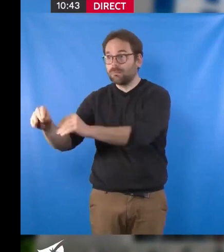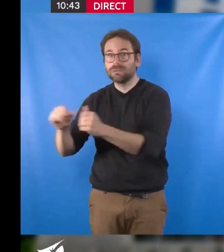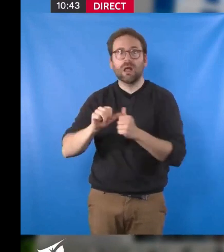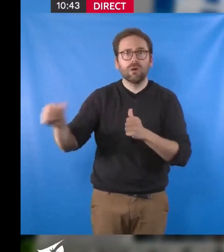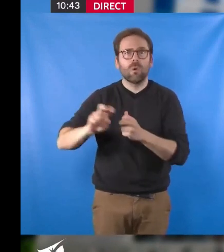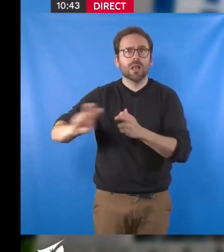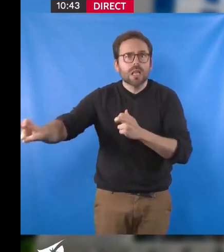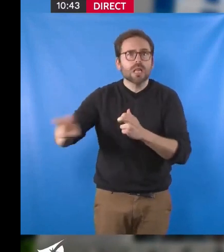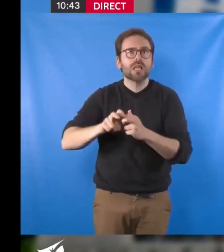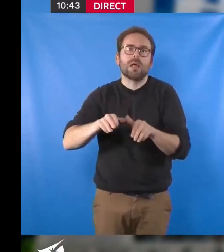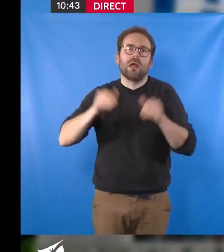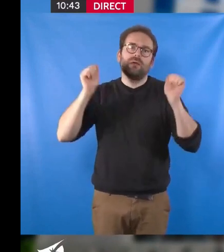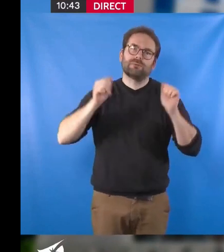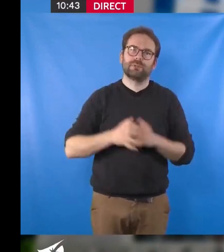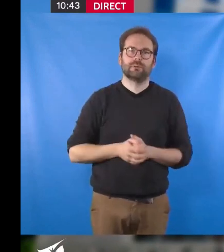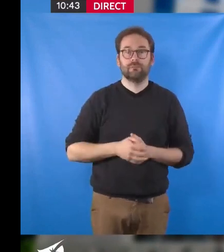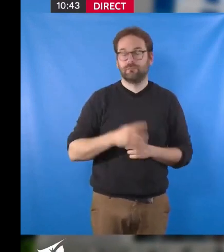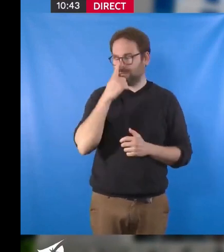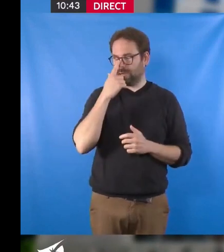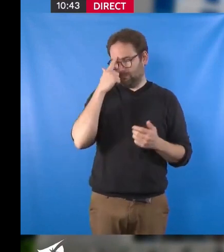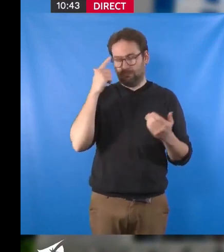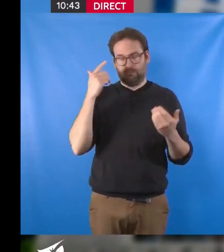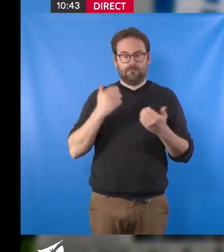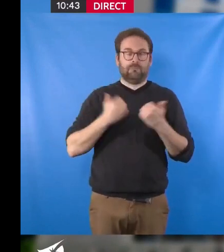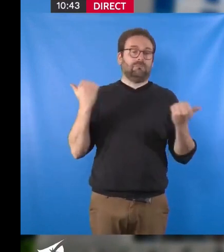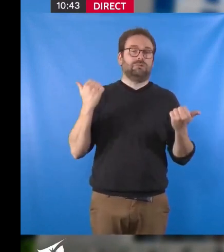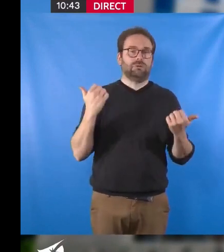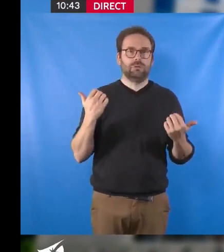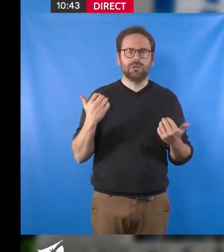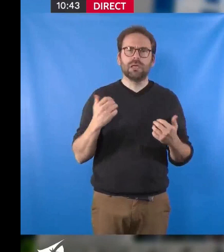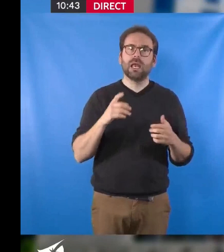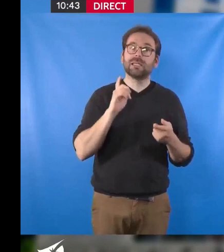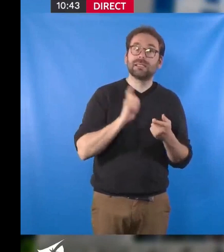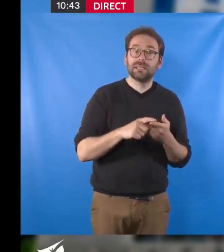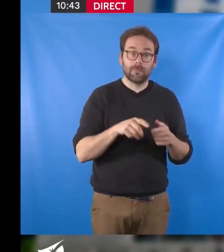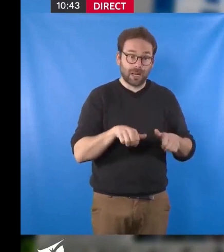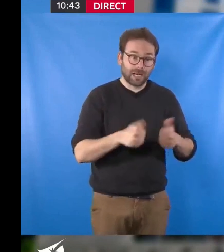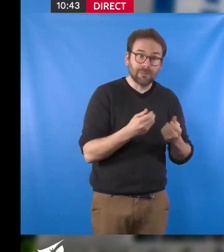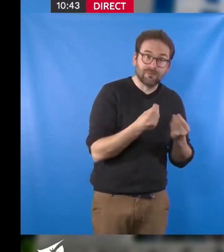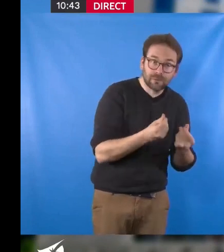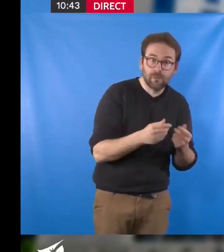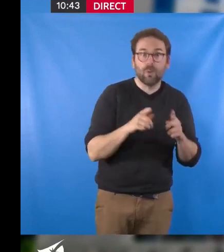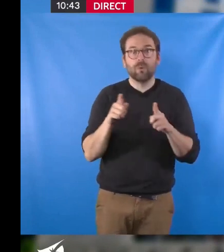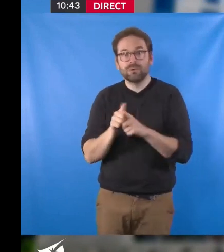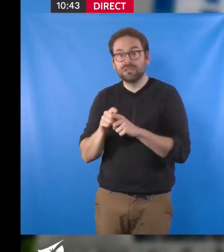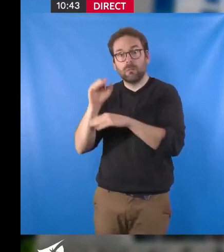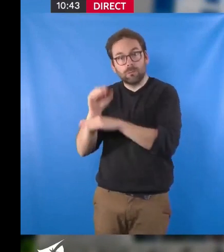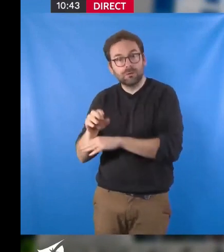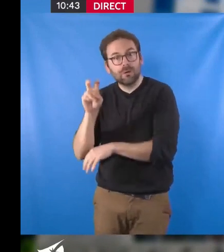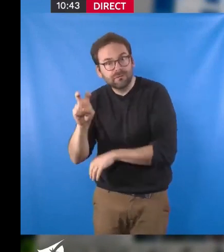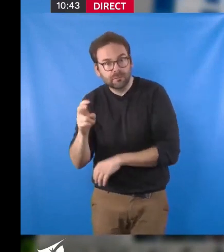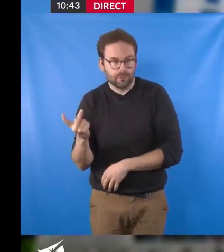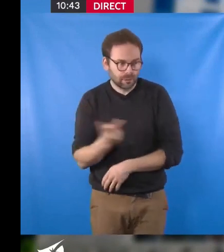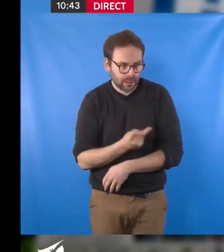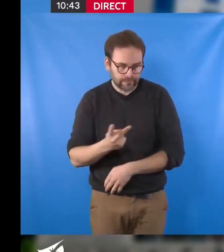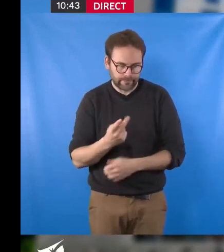en sommes tous convaincus, un non-sens, autant en termes de pouvoir d'achat que de protection de notre environnement. Pour